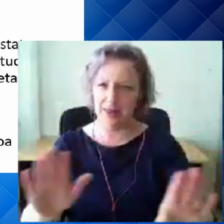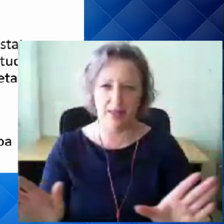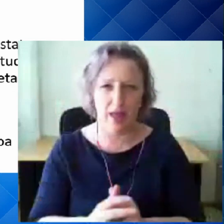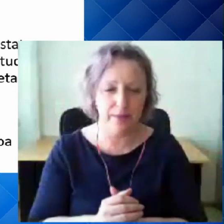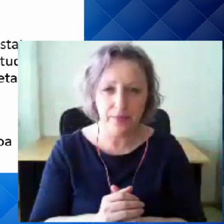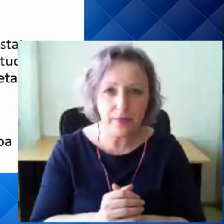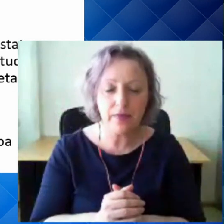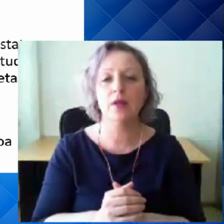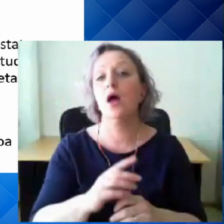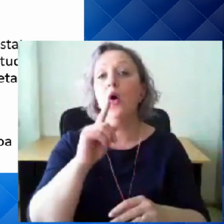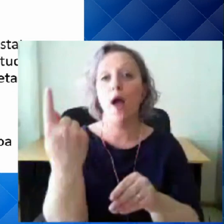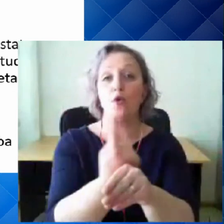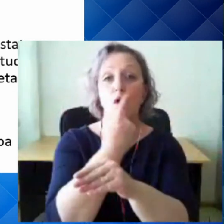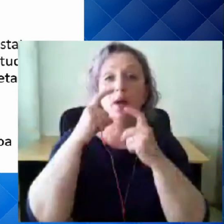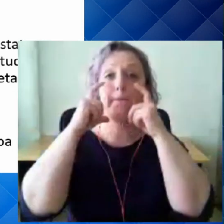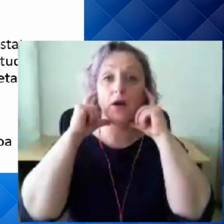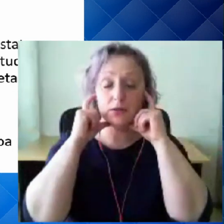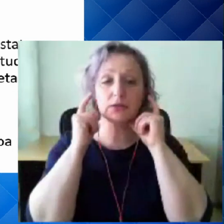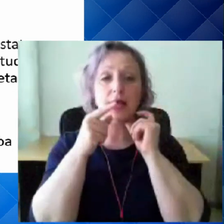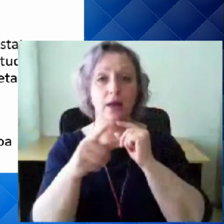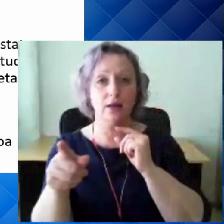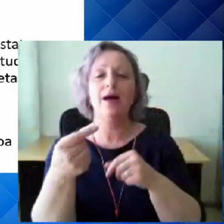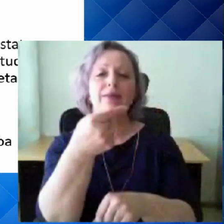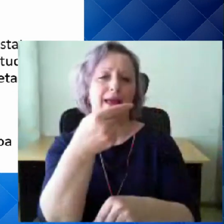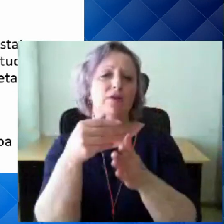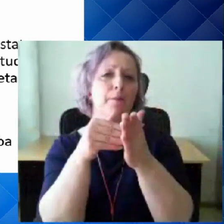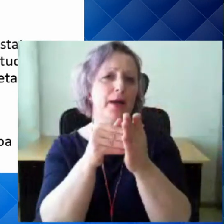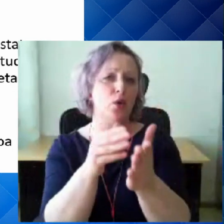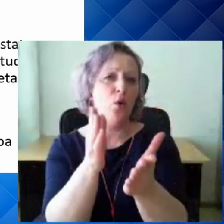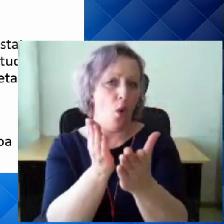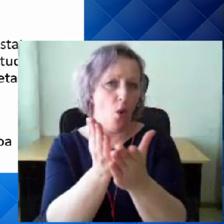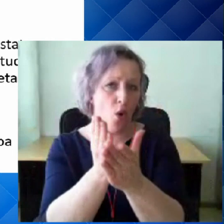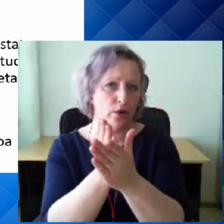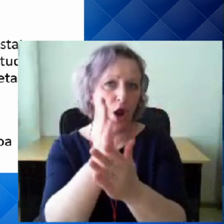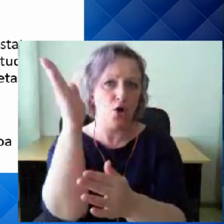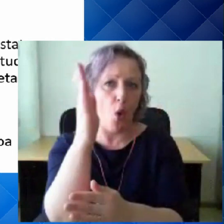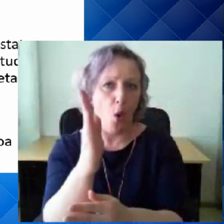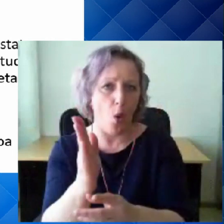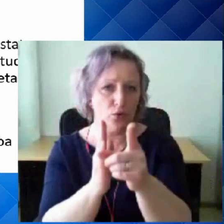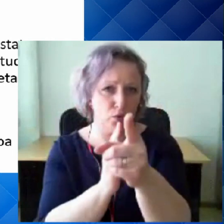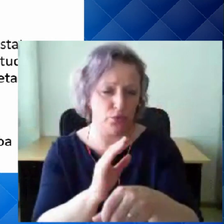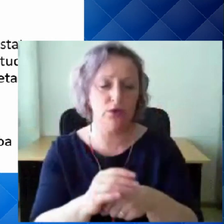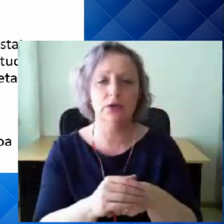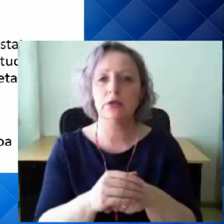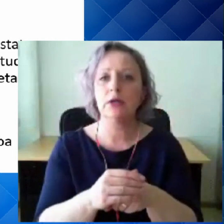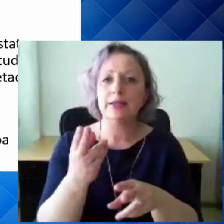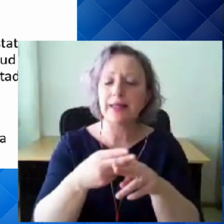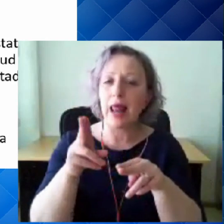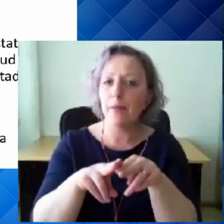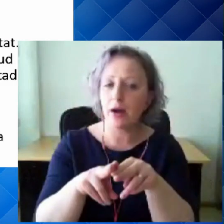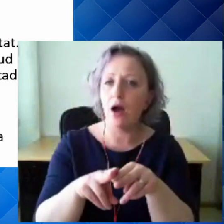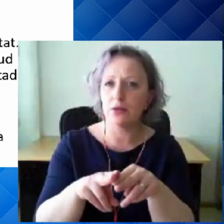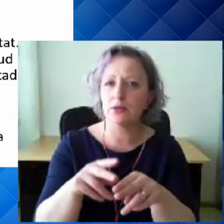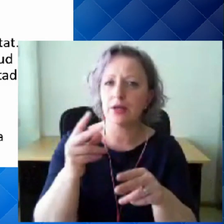Ülekordsetel maskidel on ka negatiivne mõju loodusele, sellepärast, et